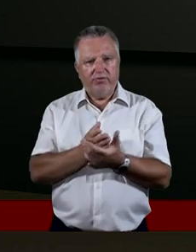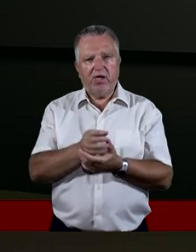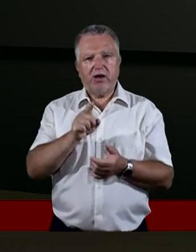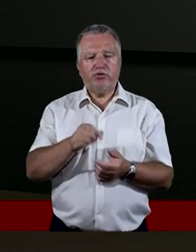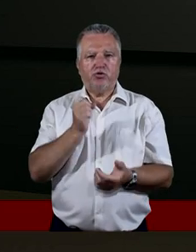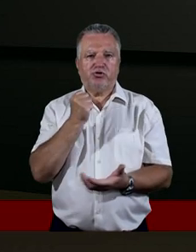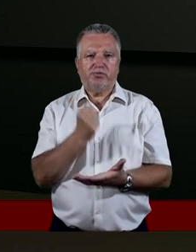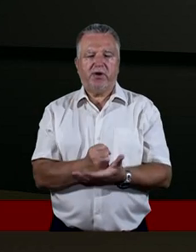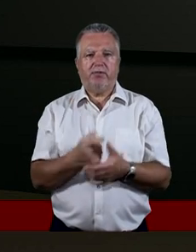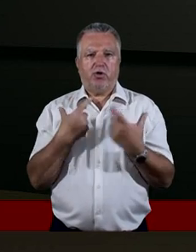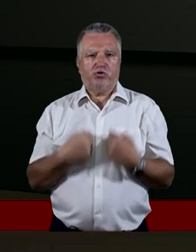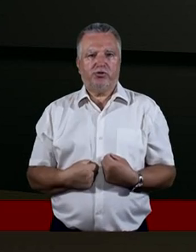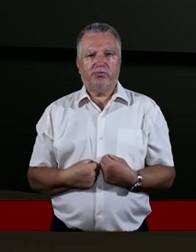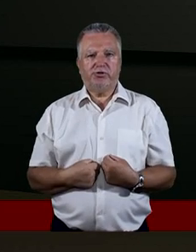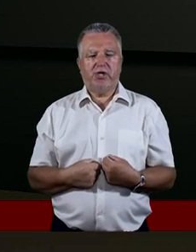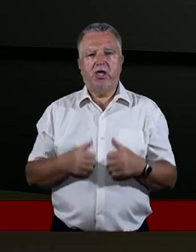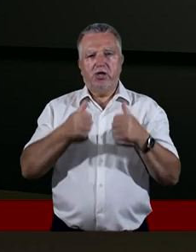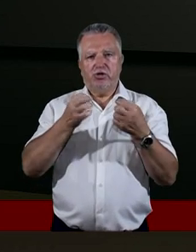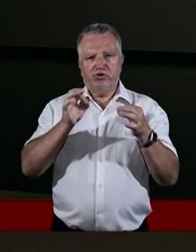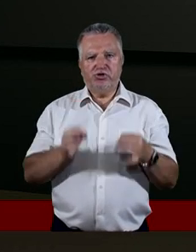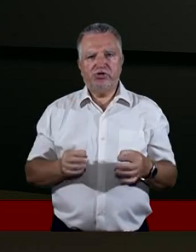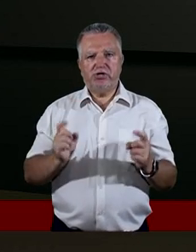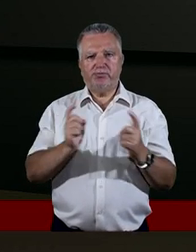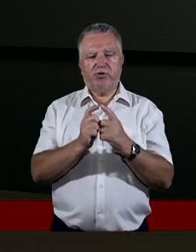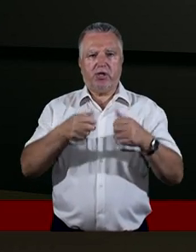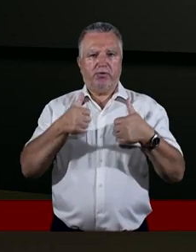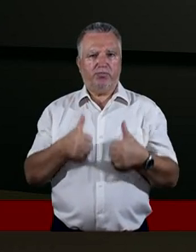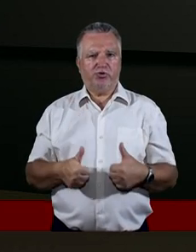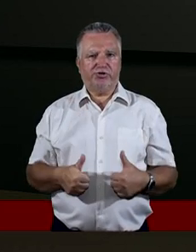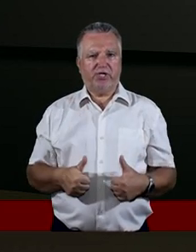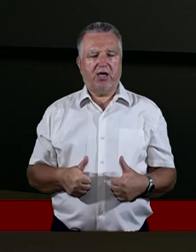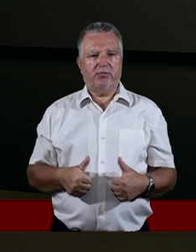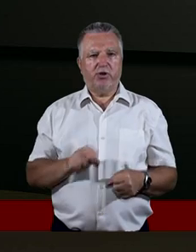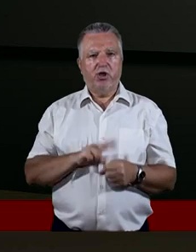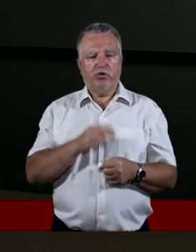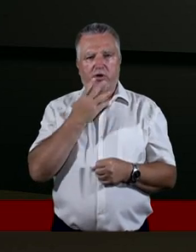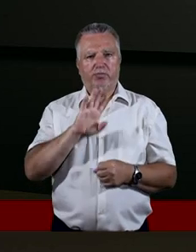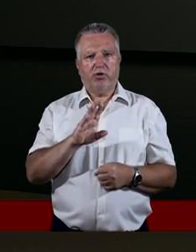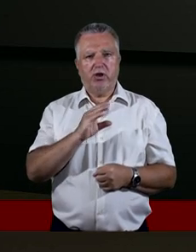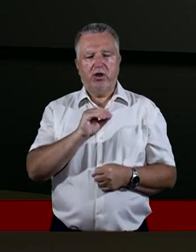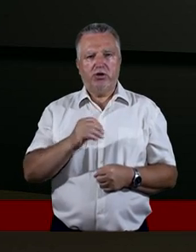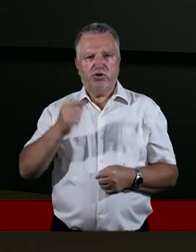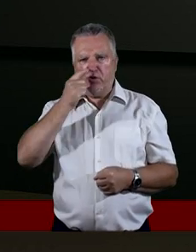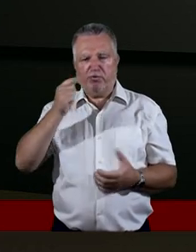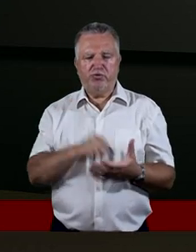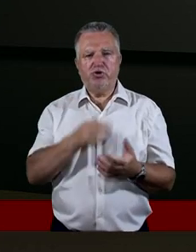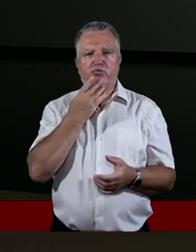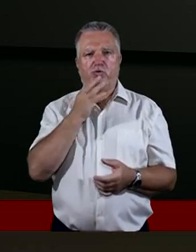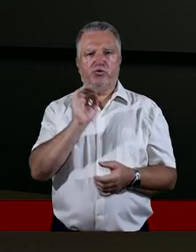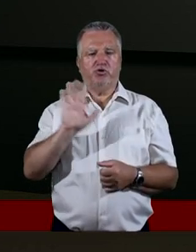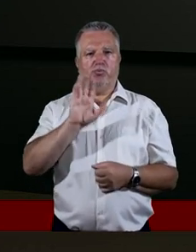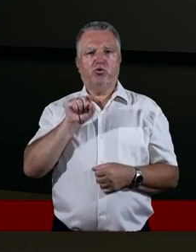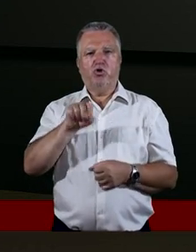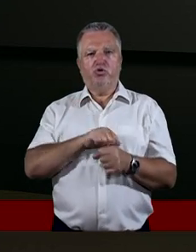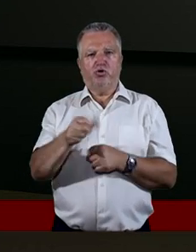osobistą. I dzisiaj spotykamy często postawy, które wskazują na to, że nie powinniśmy mówić o Panu Bogu. To